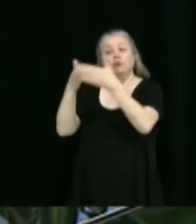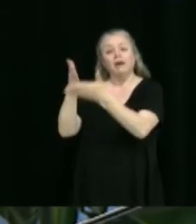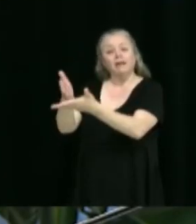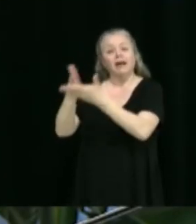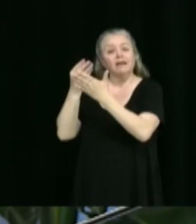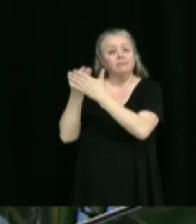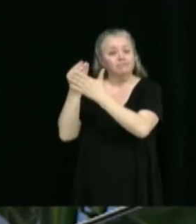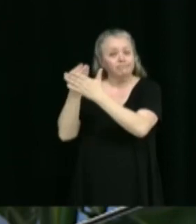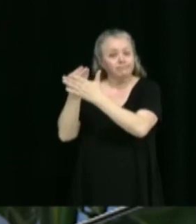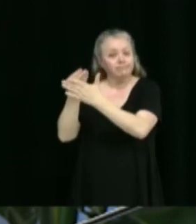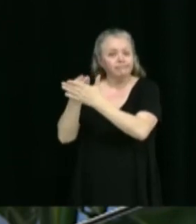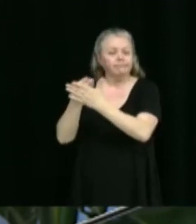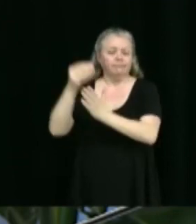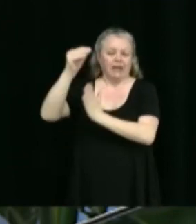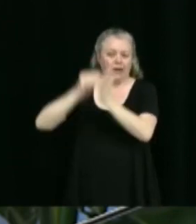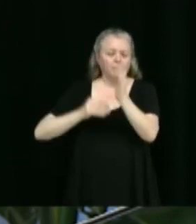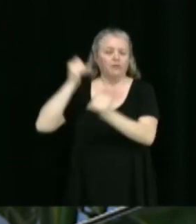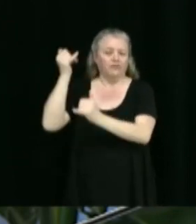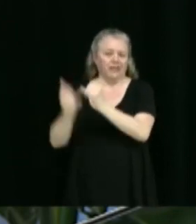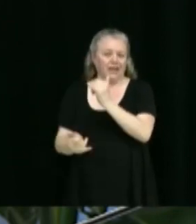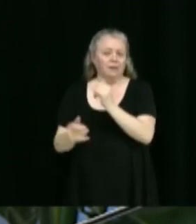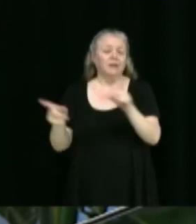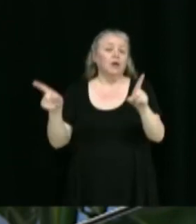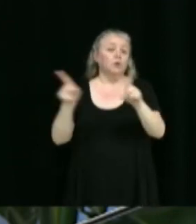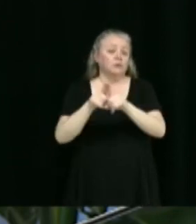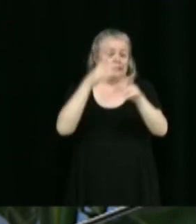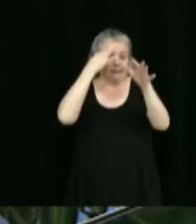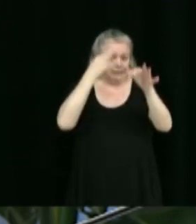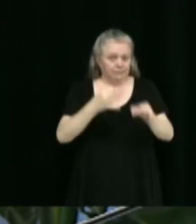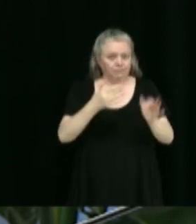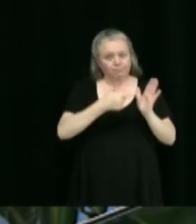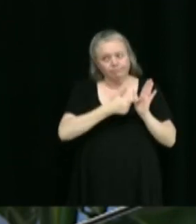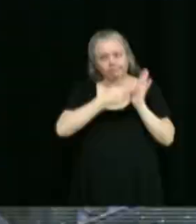et de transmettre une copie de la présente résolution au ministère des Transports.